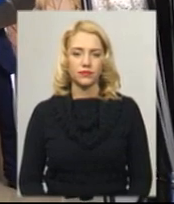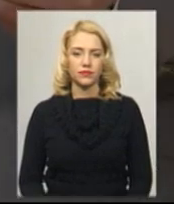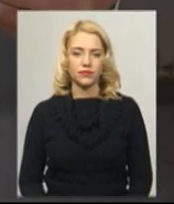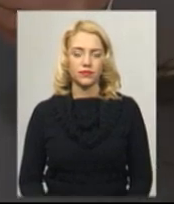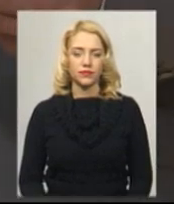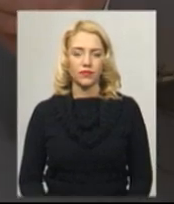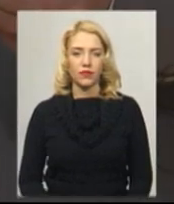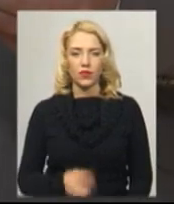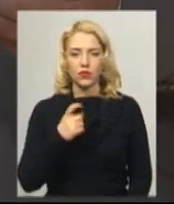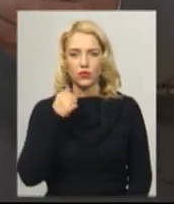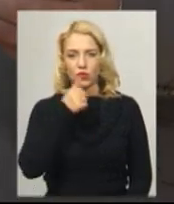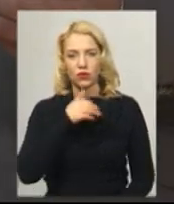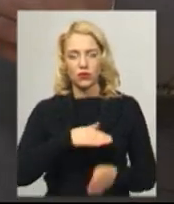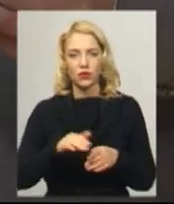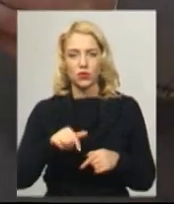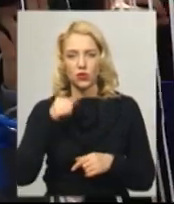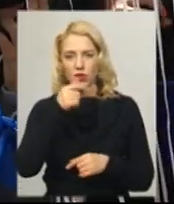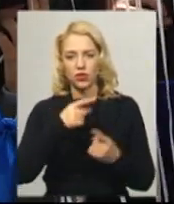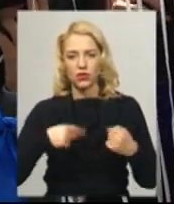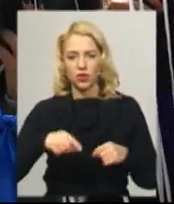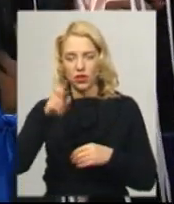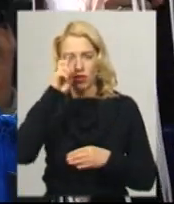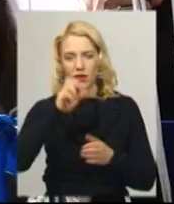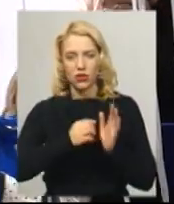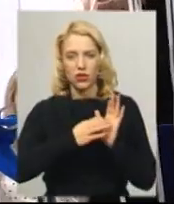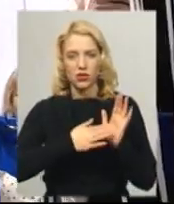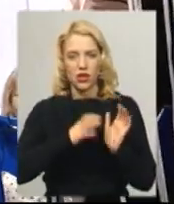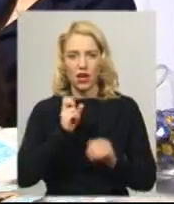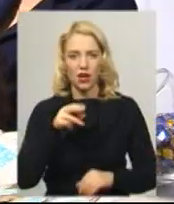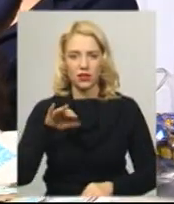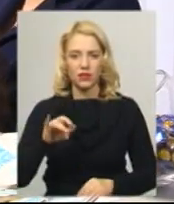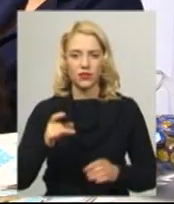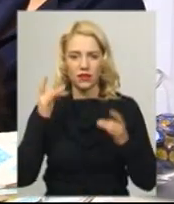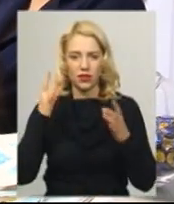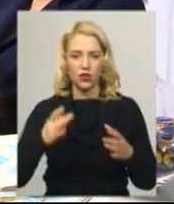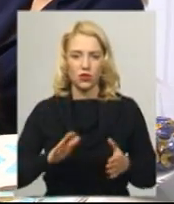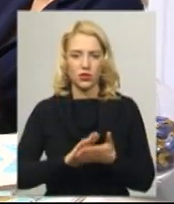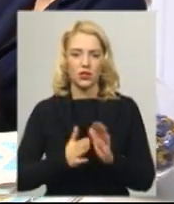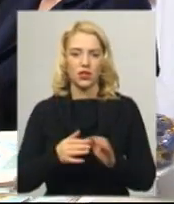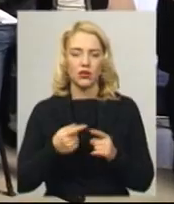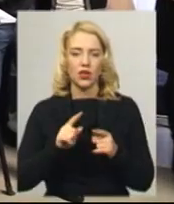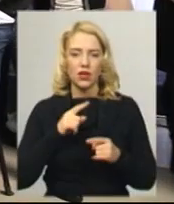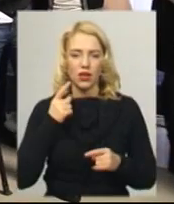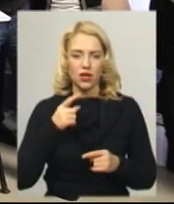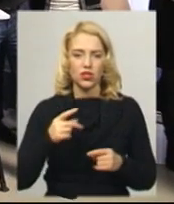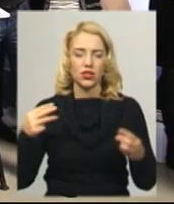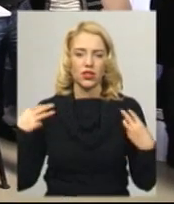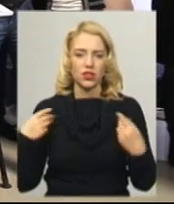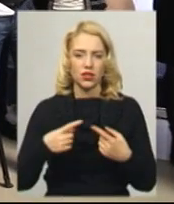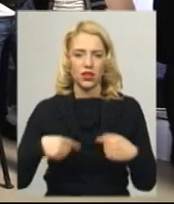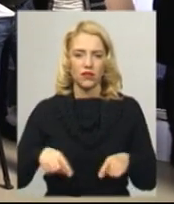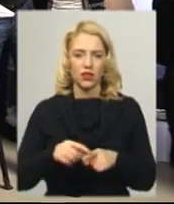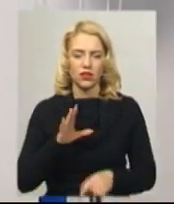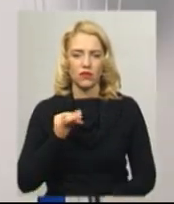100 років виповнилися цьогоріч відділам державної реєстрації актів цивільного стану, каже начальник відділу управління держреєстрації